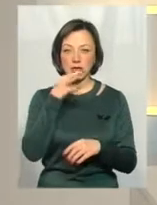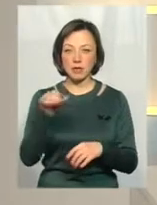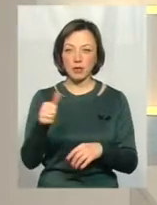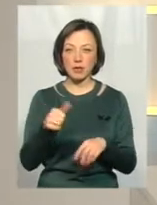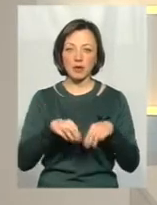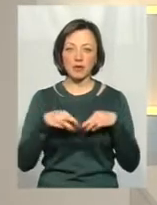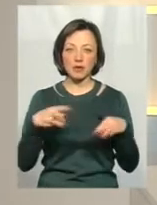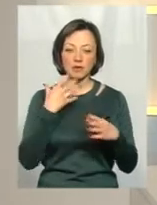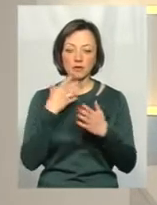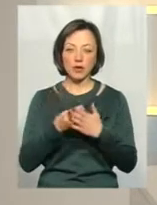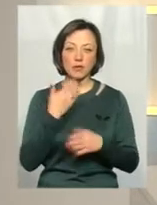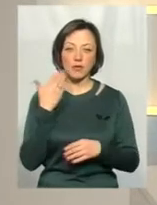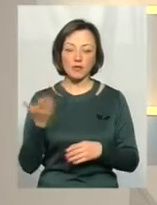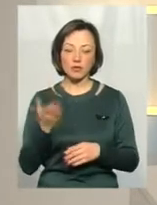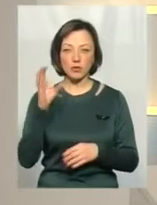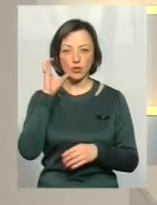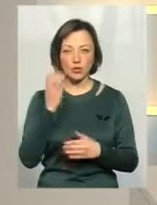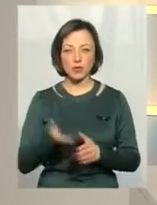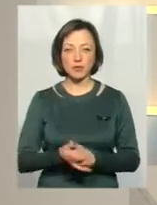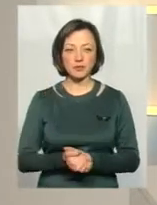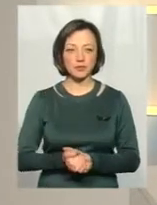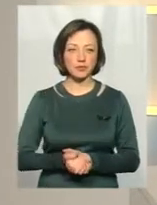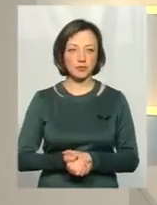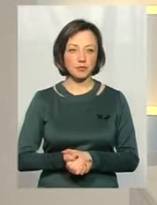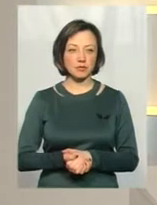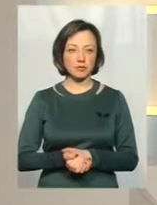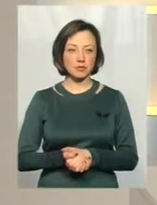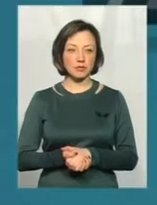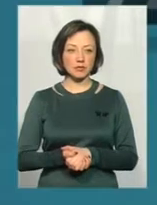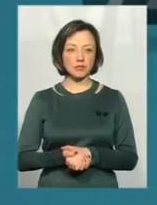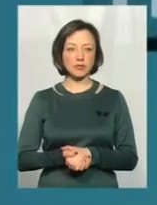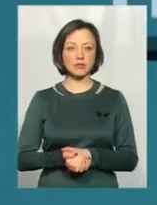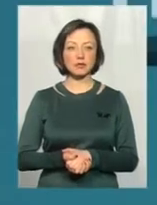'єр-міністр у своєму звіті. Давайте послухаємо пряму мову, а потім повернемося в студію.